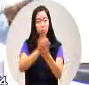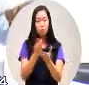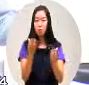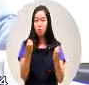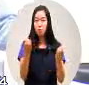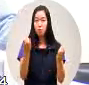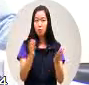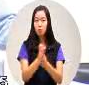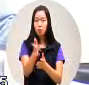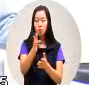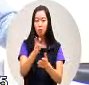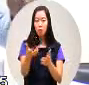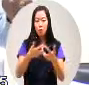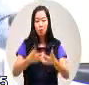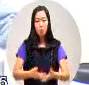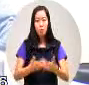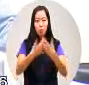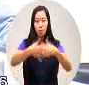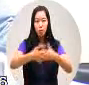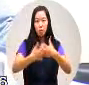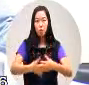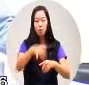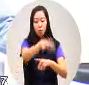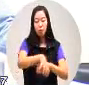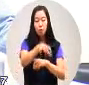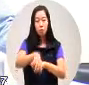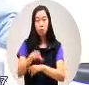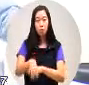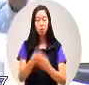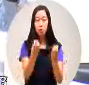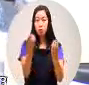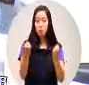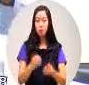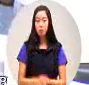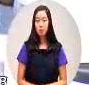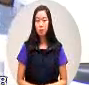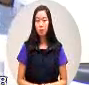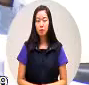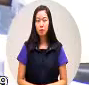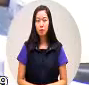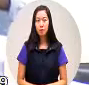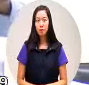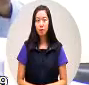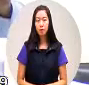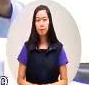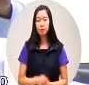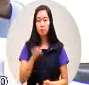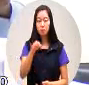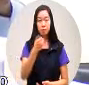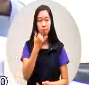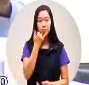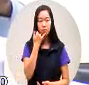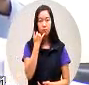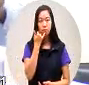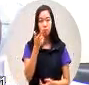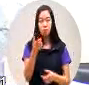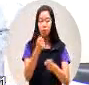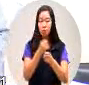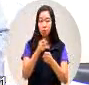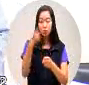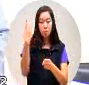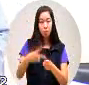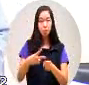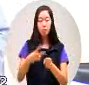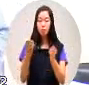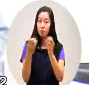种机械来开挖然后呢这个可以来做讨论